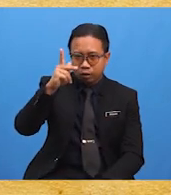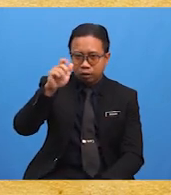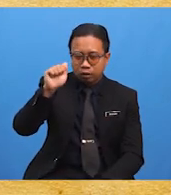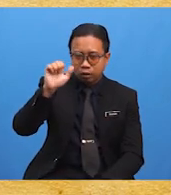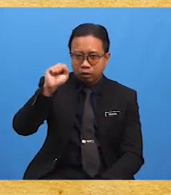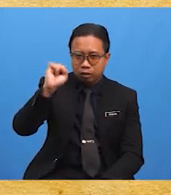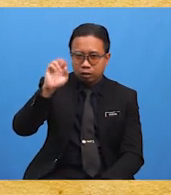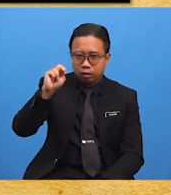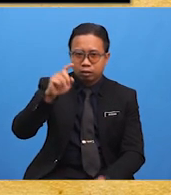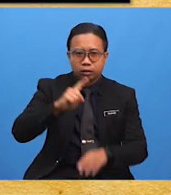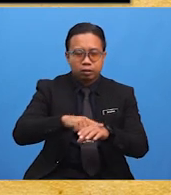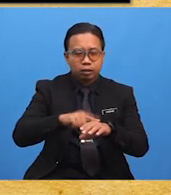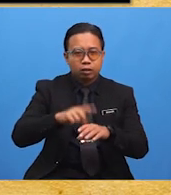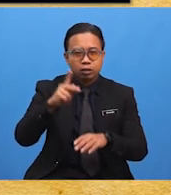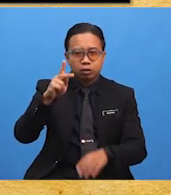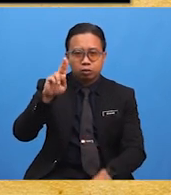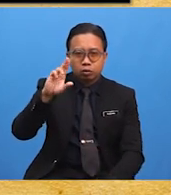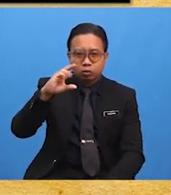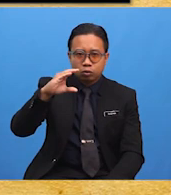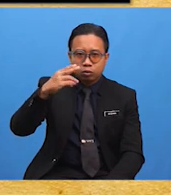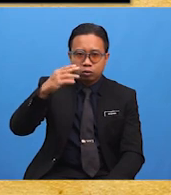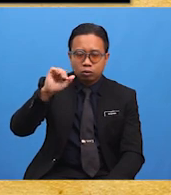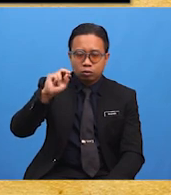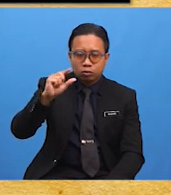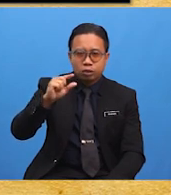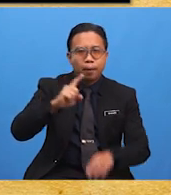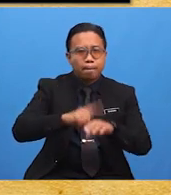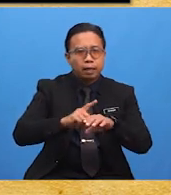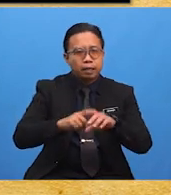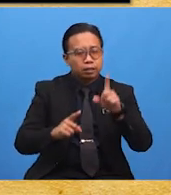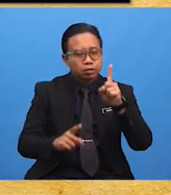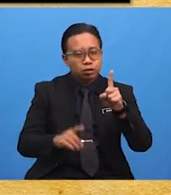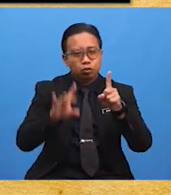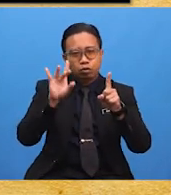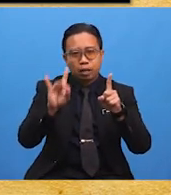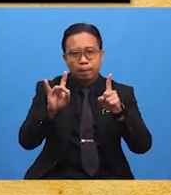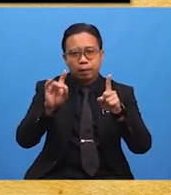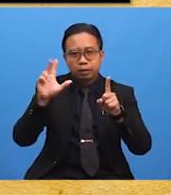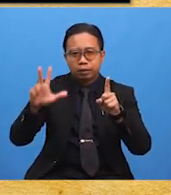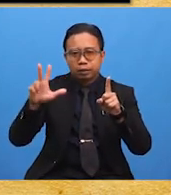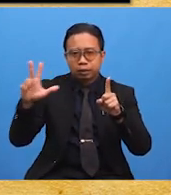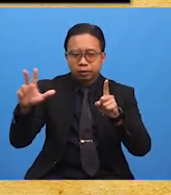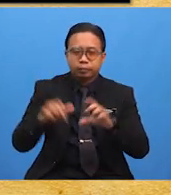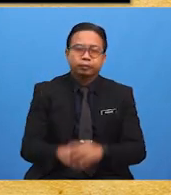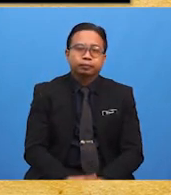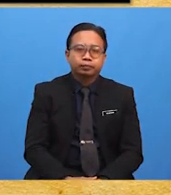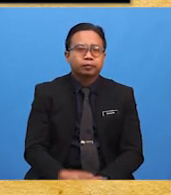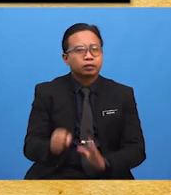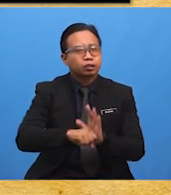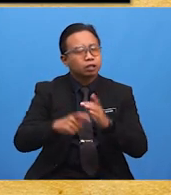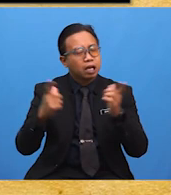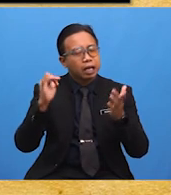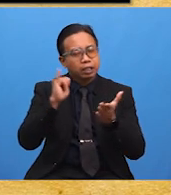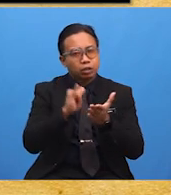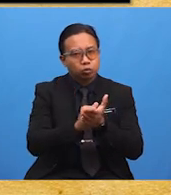Kampung Jawa di Kuching yang dibuka pada tahun 1833. Selain itu